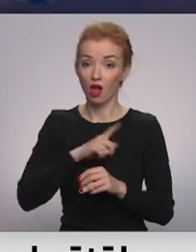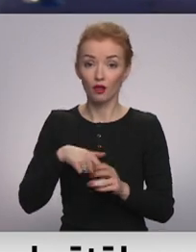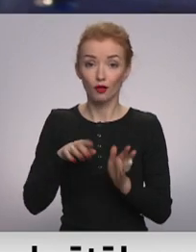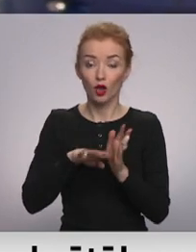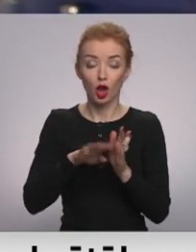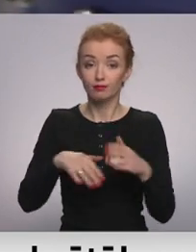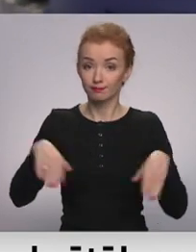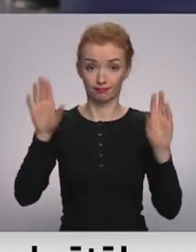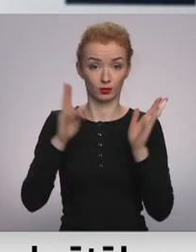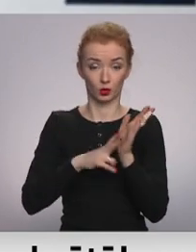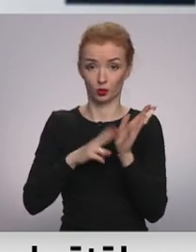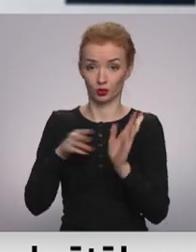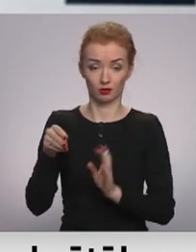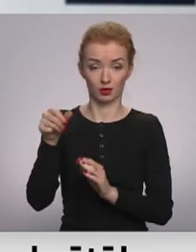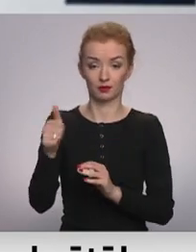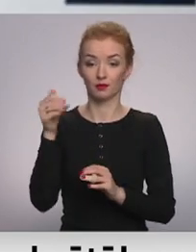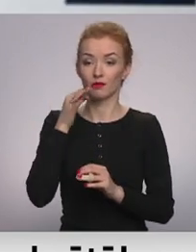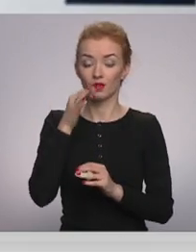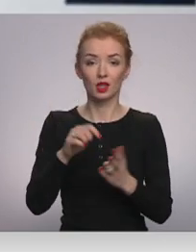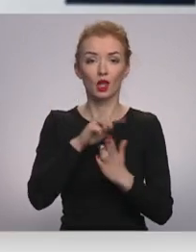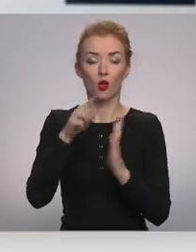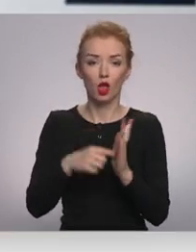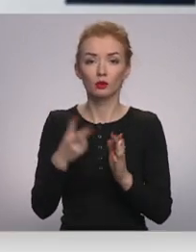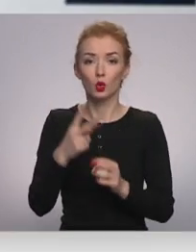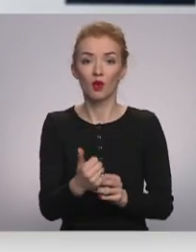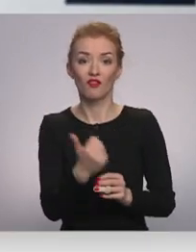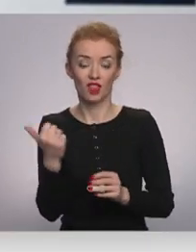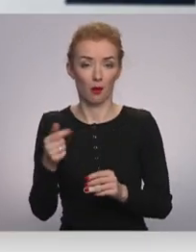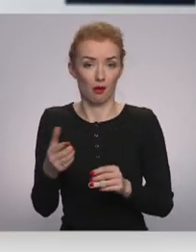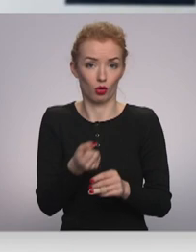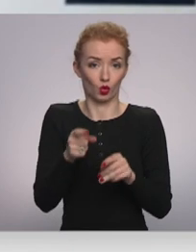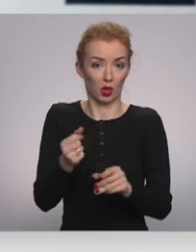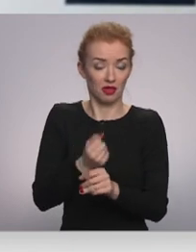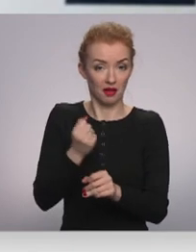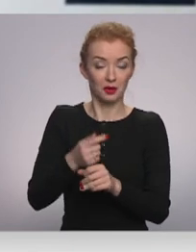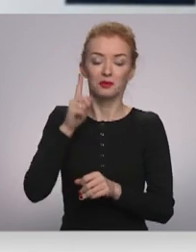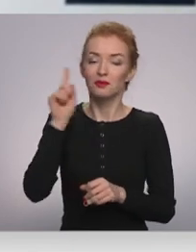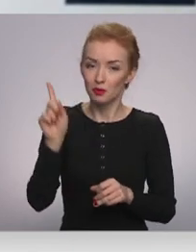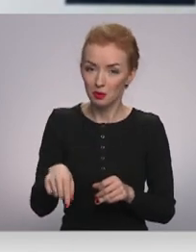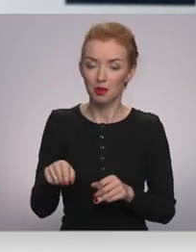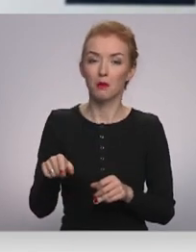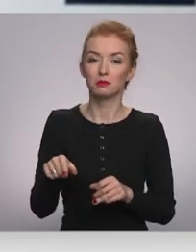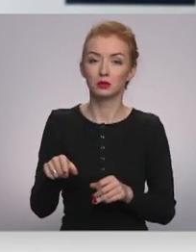nomaksāt nodokļus. Tad ir tas jautājums, ko viņam ar to darīt. Protams, kad